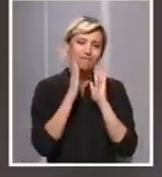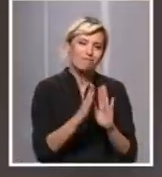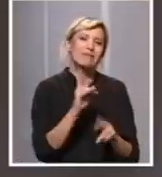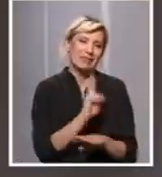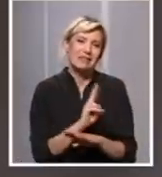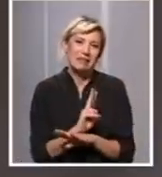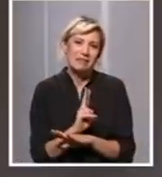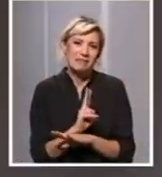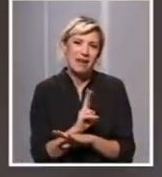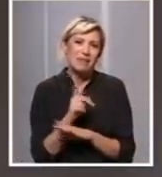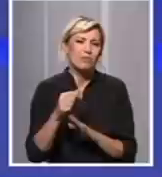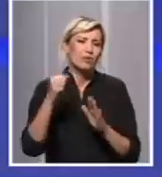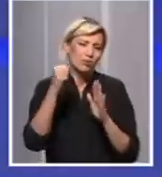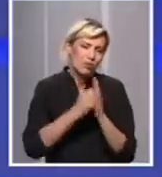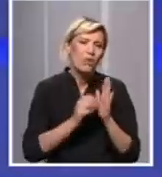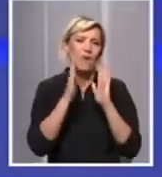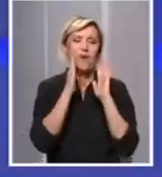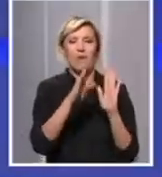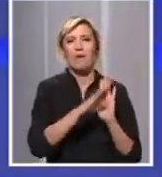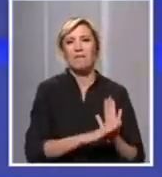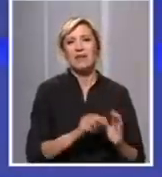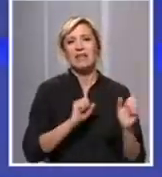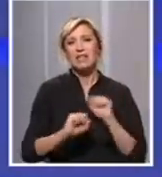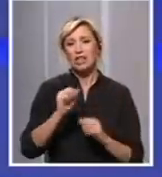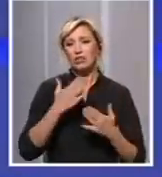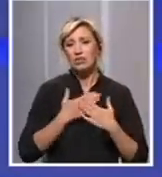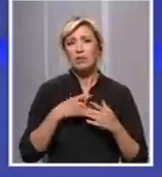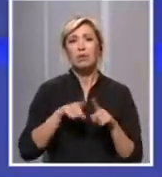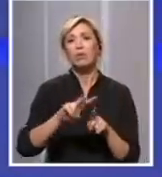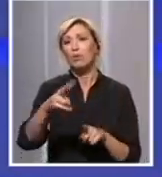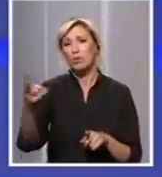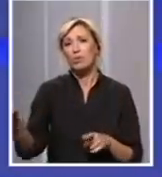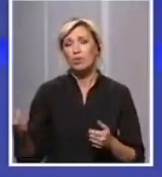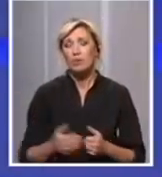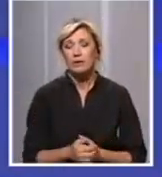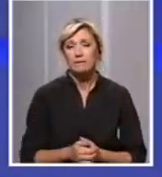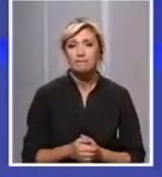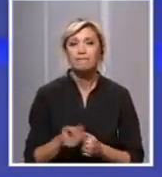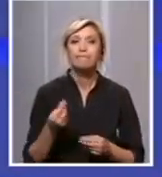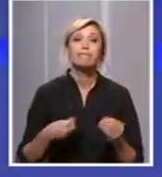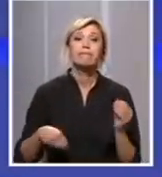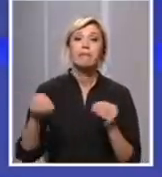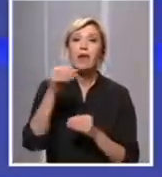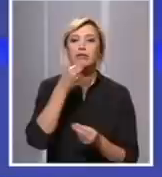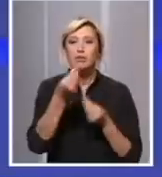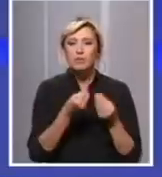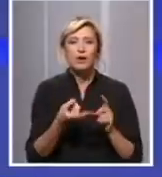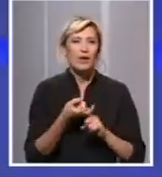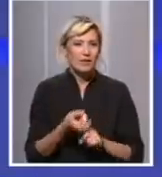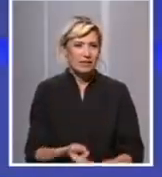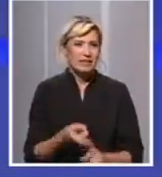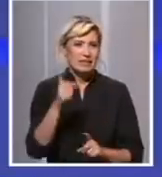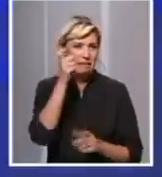da se njih pridržavaju da bi se štitili i sebe i drugim. Mi sad nekako smo najviše govorili o Beogradu, prosto i zbog ovih uđenja